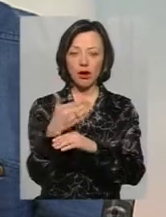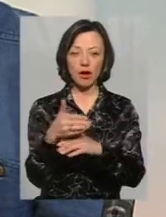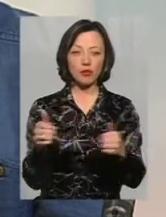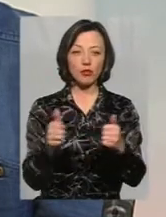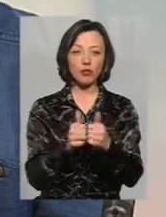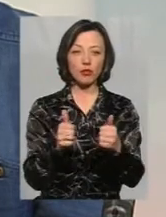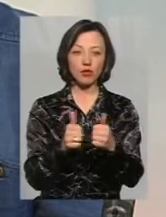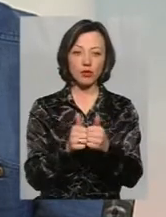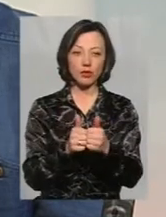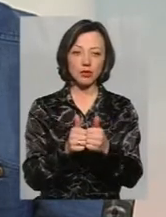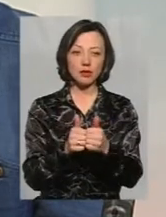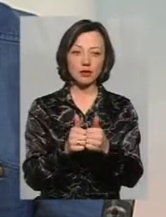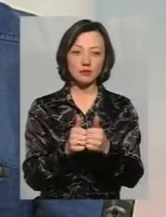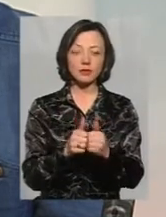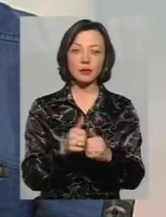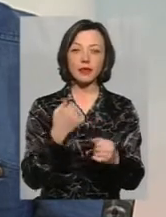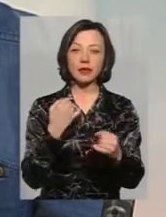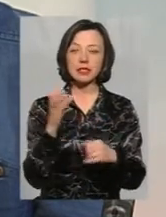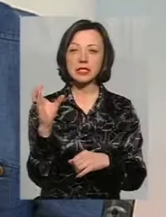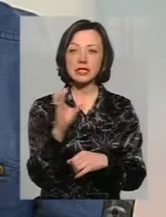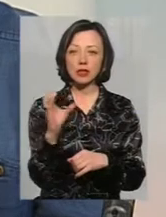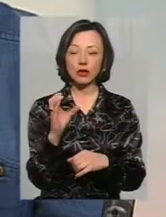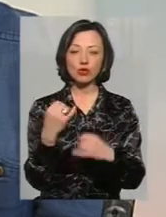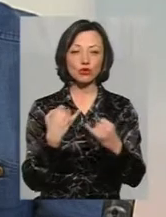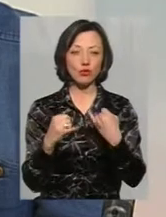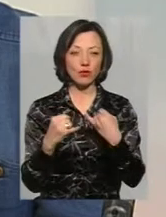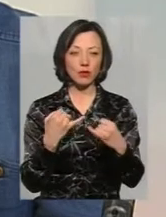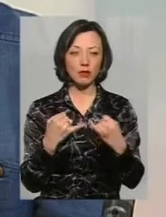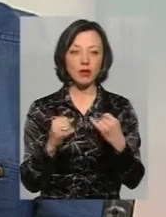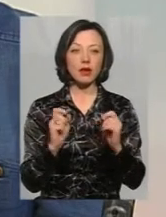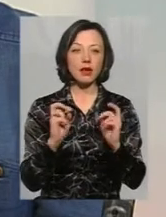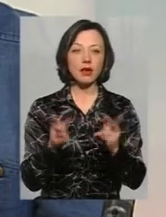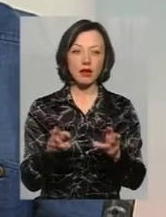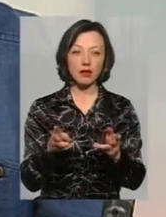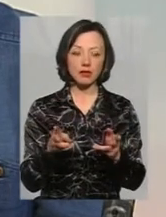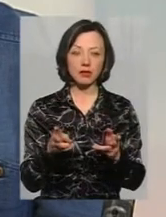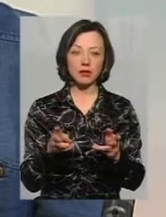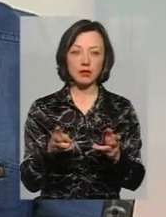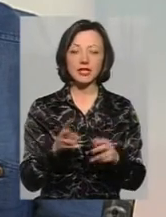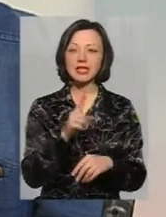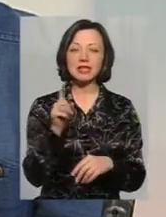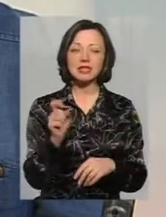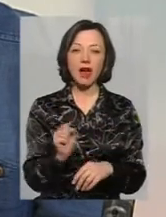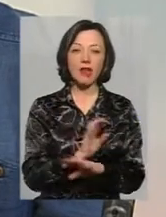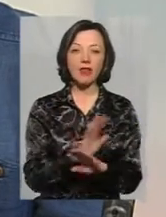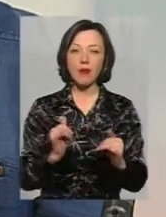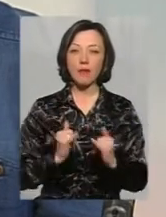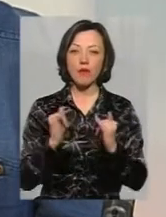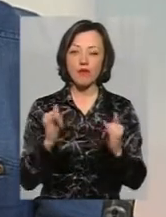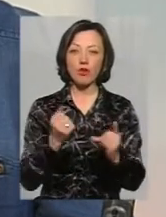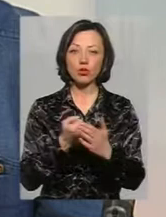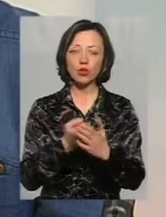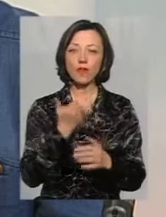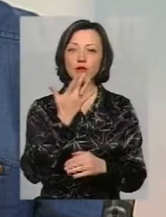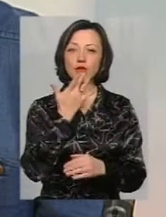синьо-жовтим, як за неповагу до національної